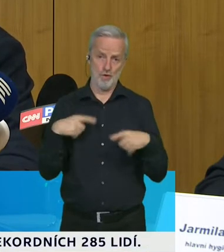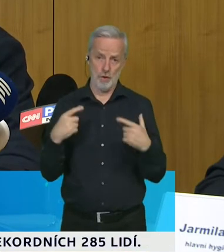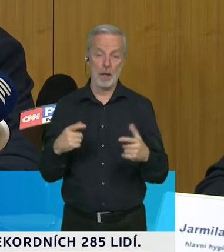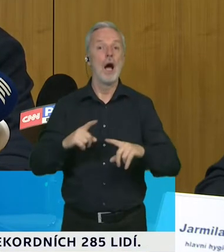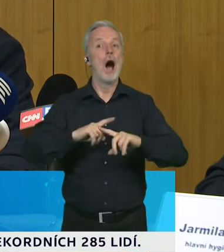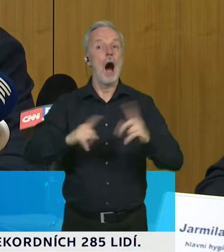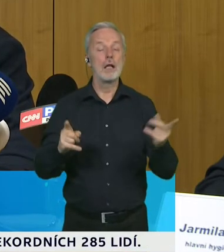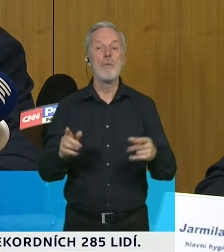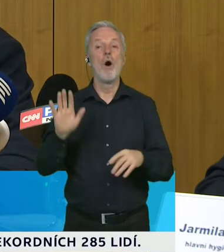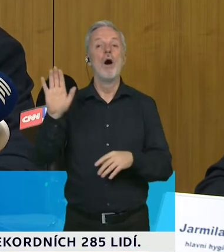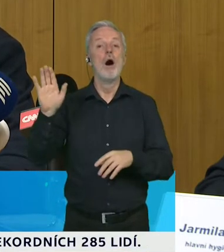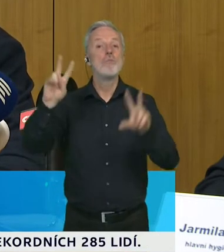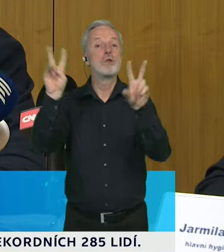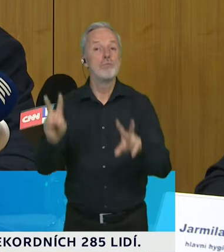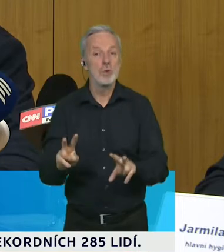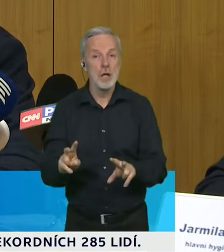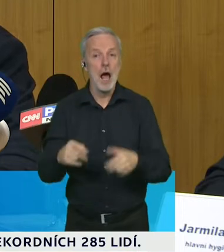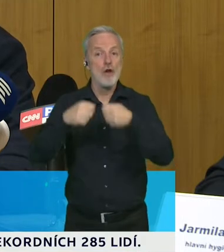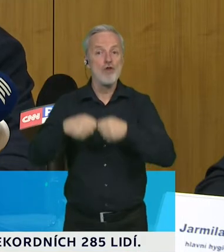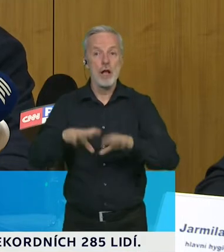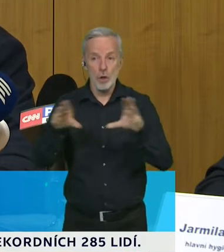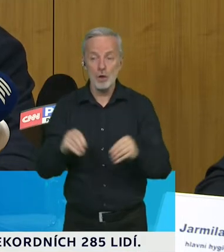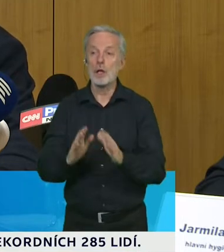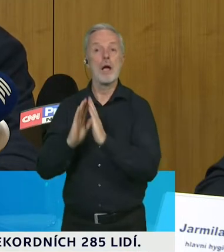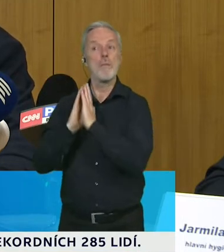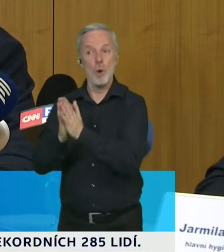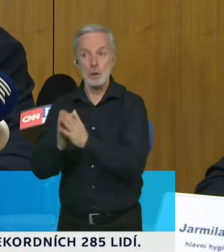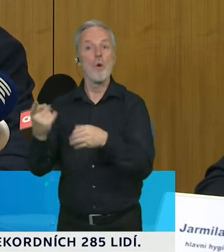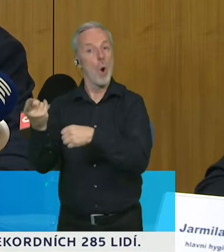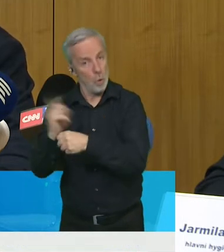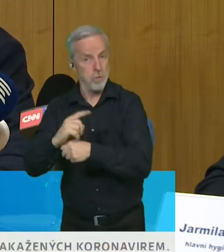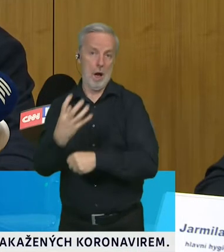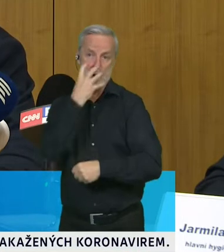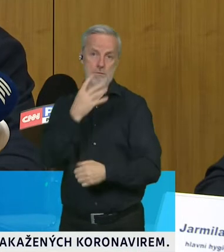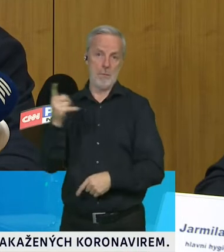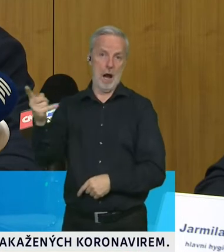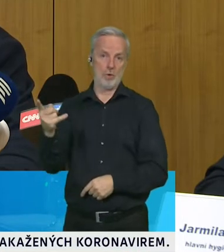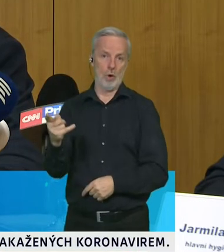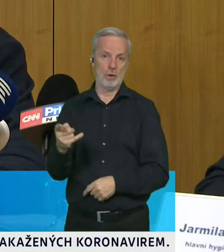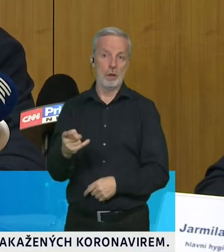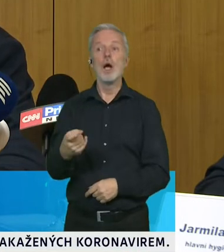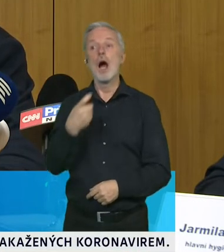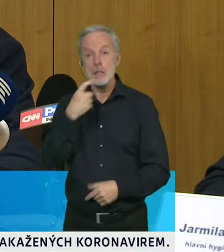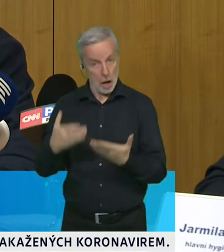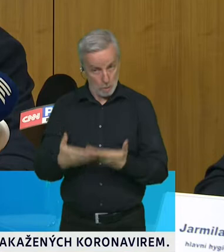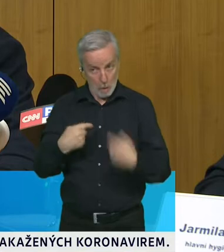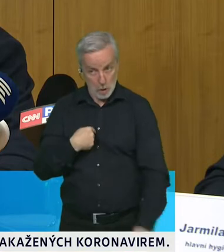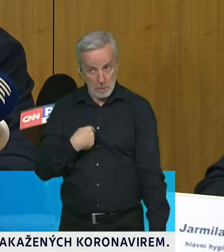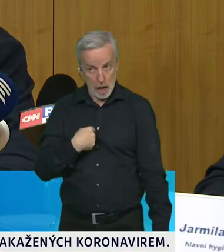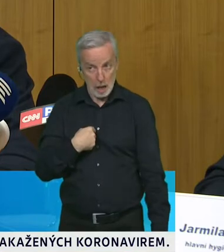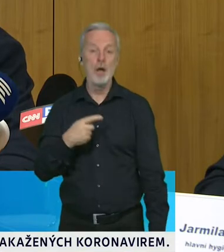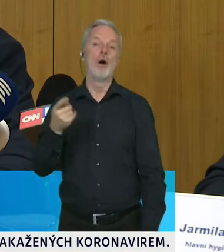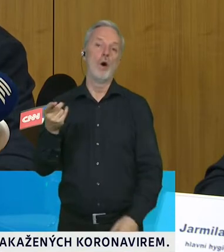své členy rodiny. Jestli pro ně chtějí něco udělat, ať udělají třeba i toto anebo